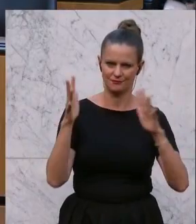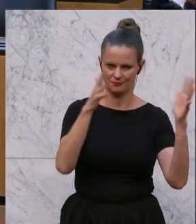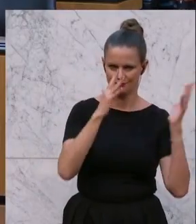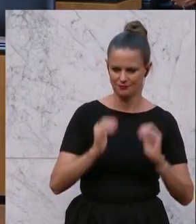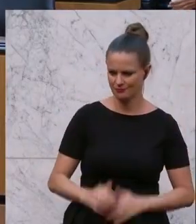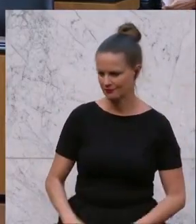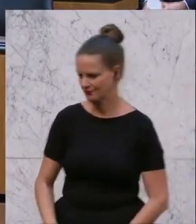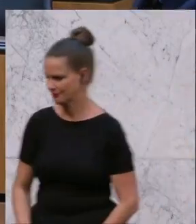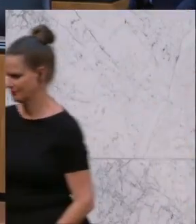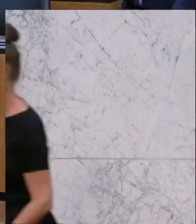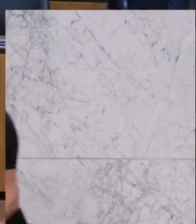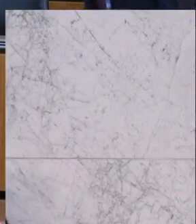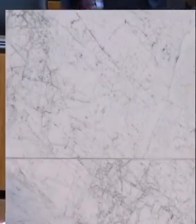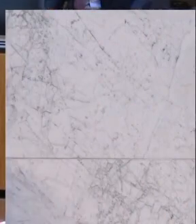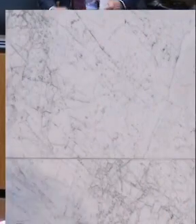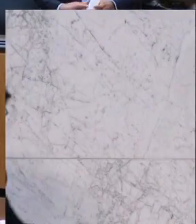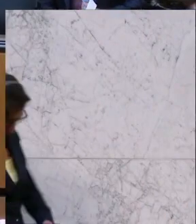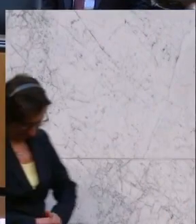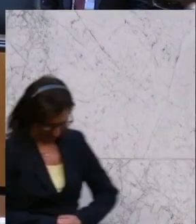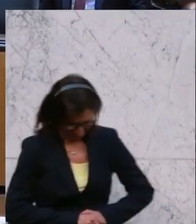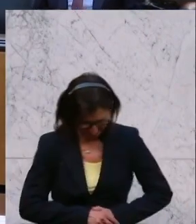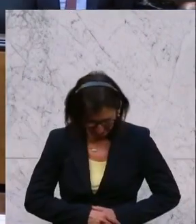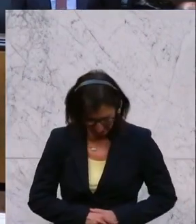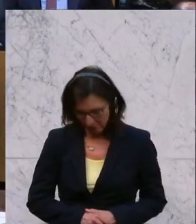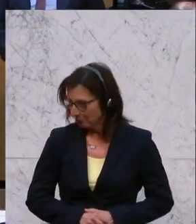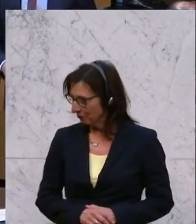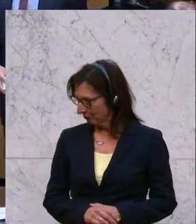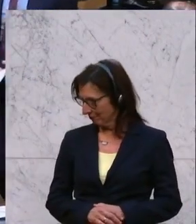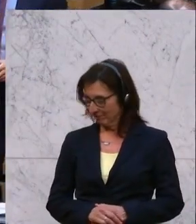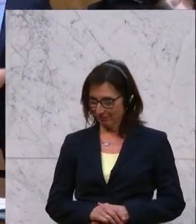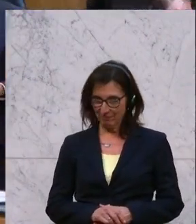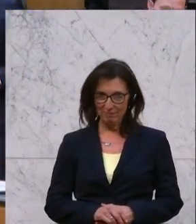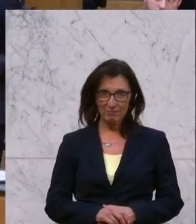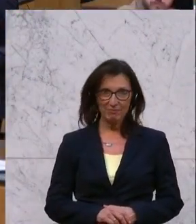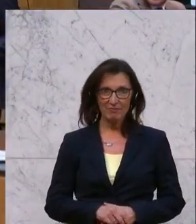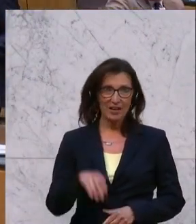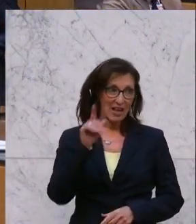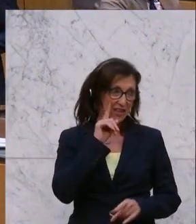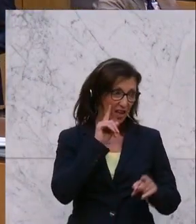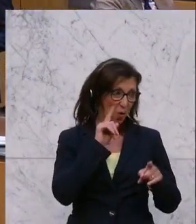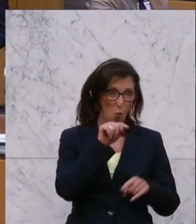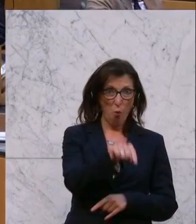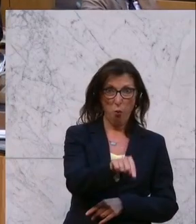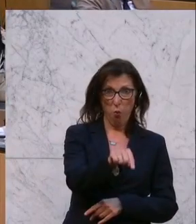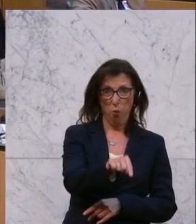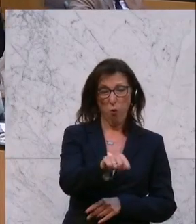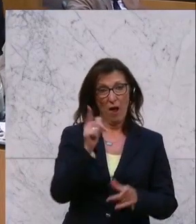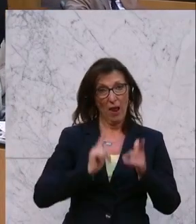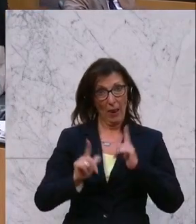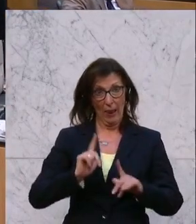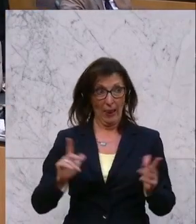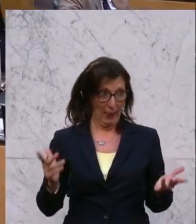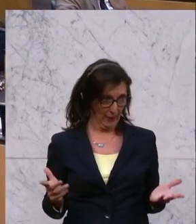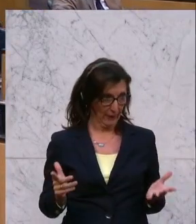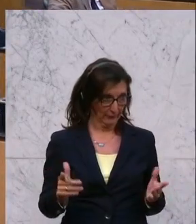Es wäre wichtig, dass Österreich beim Renaturierungsgesetz der EU mitgehe, sagt Astrid Rössler von den Grünen.